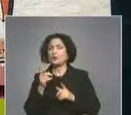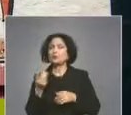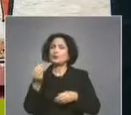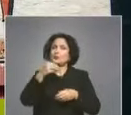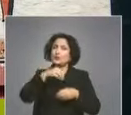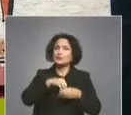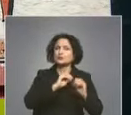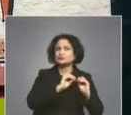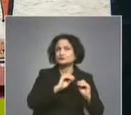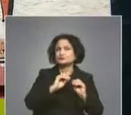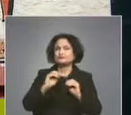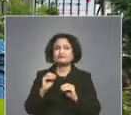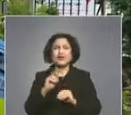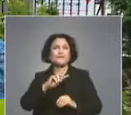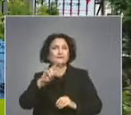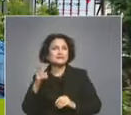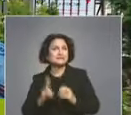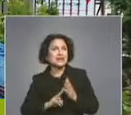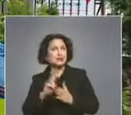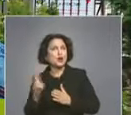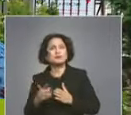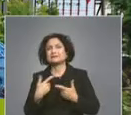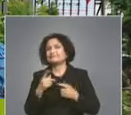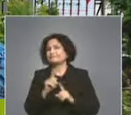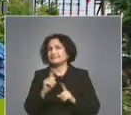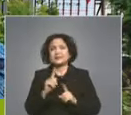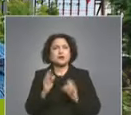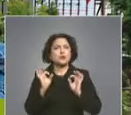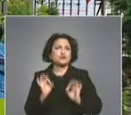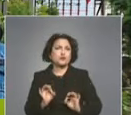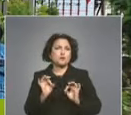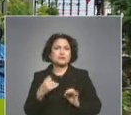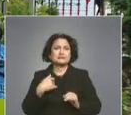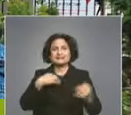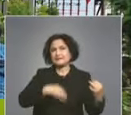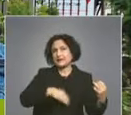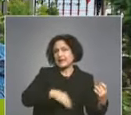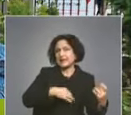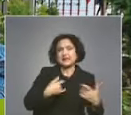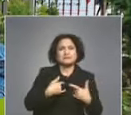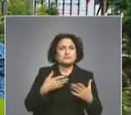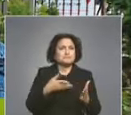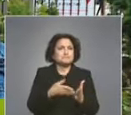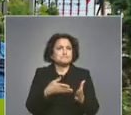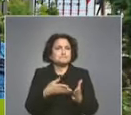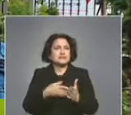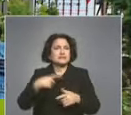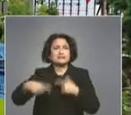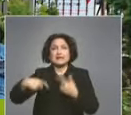втората смяна се оказва и неудобна. Свира на китара и това би ми попоръчало да се развивам